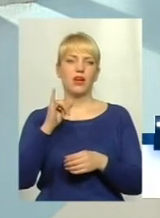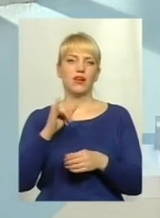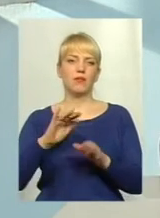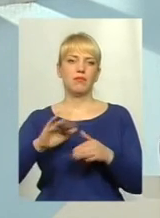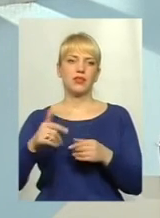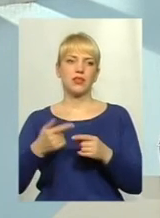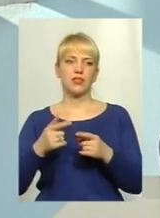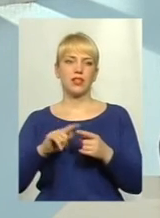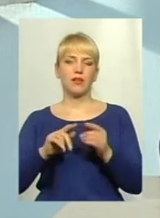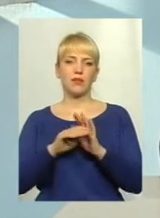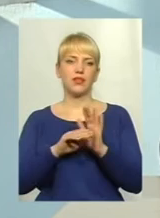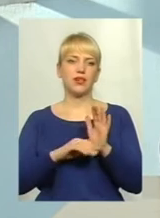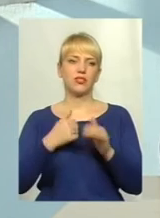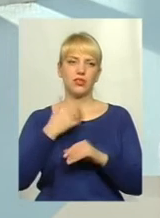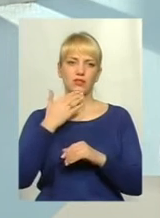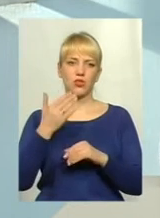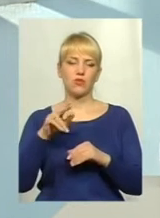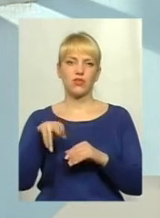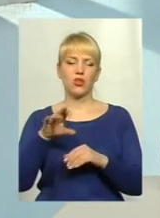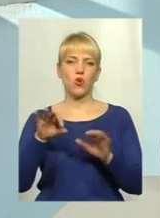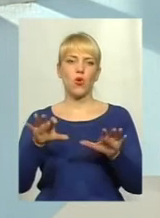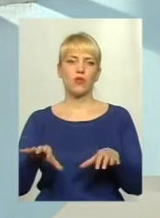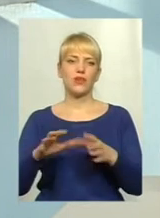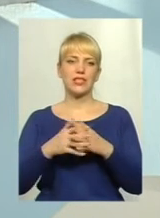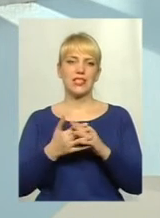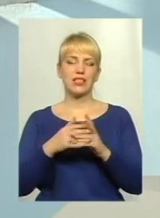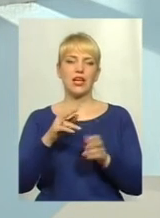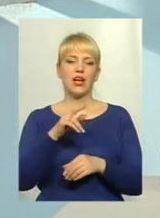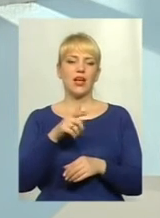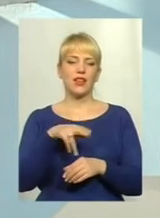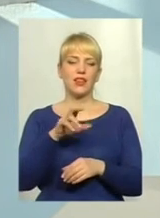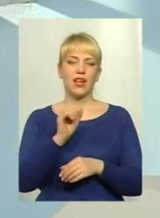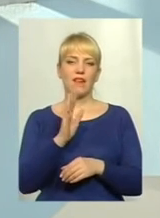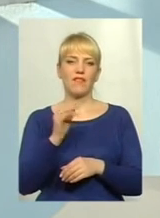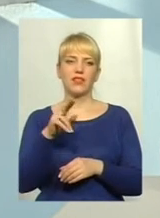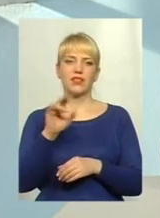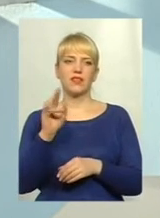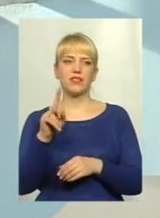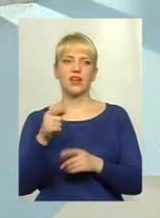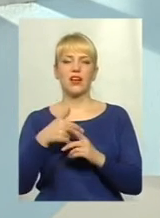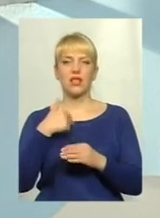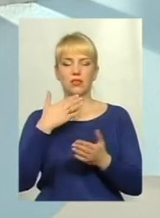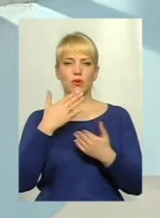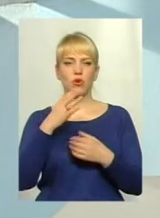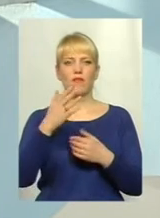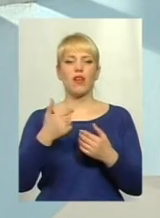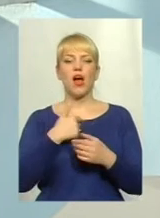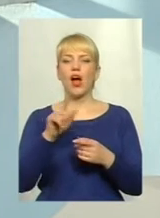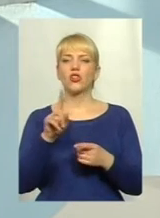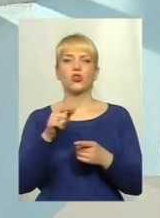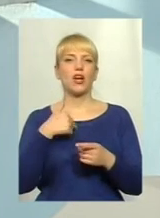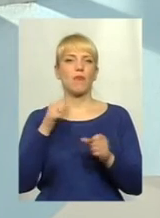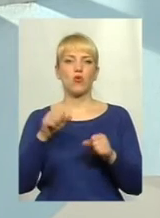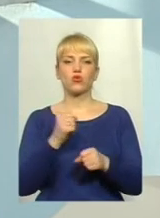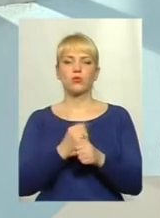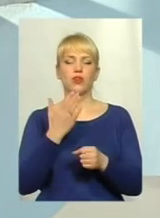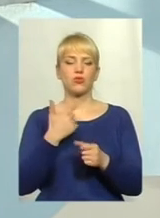Після передачі я звернувся до голови селищного Давидковіць. Він спілкувався, він сказав, а що я можу зробити? Якщо я почну сваритися з тими, хто